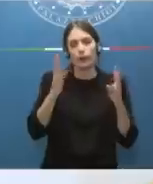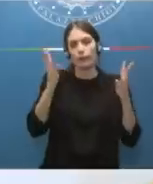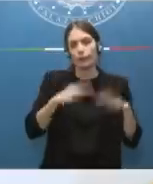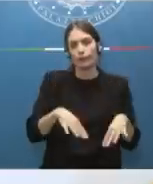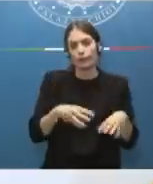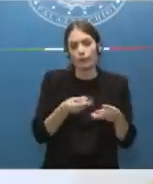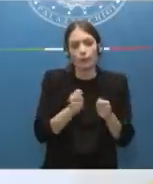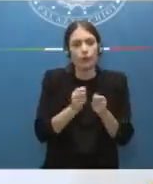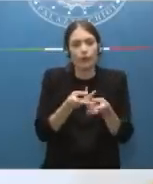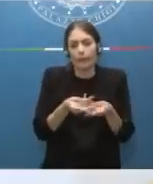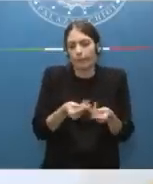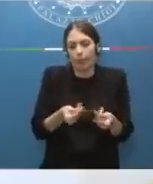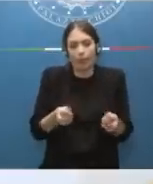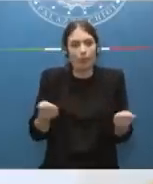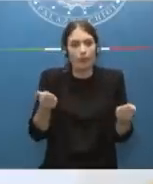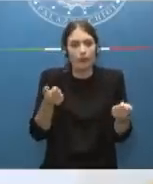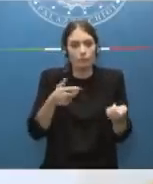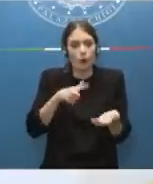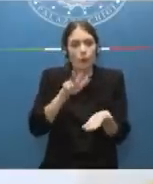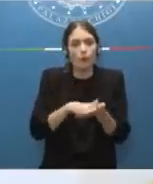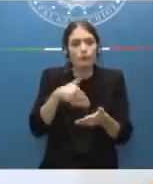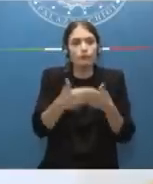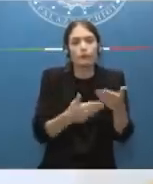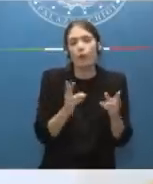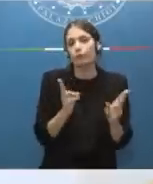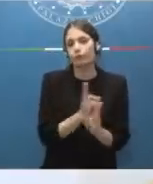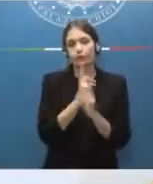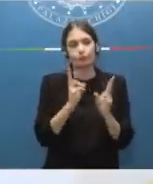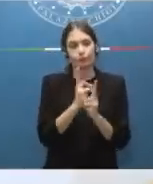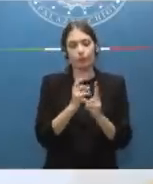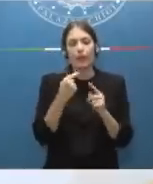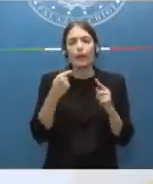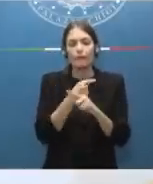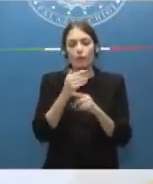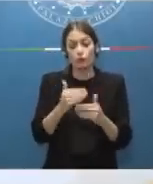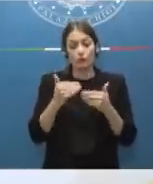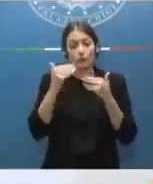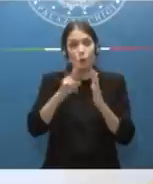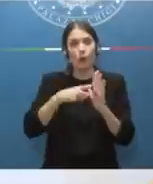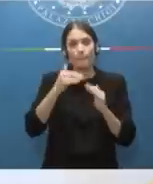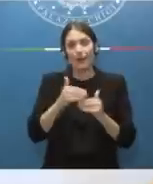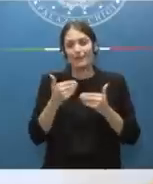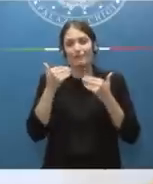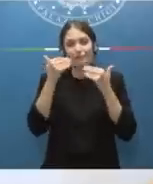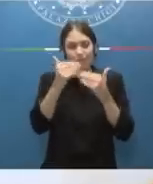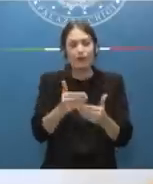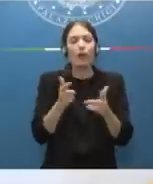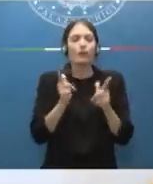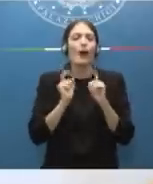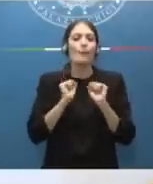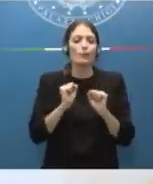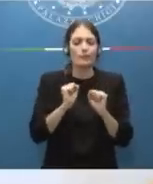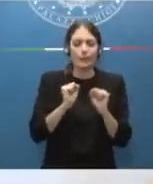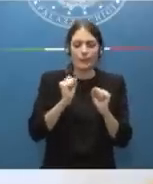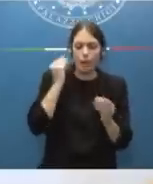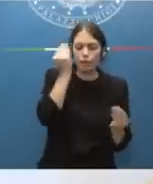mano, cioè fosse inapplicabile. Questo rinvio di due mesi ci dà la possibilità di capire